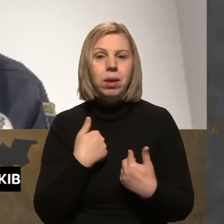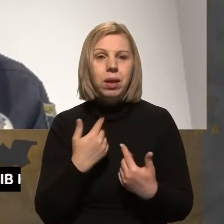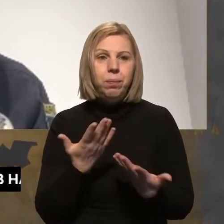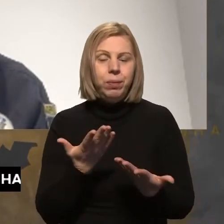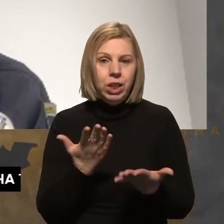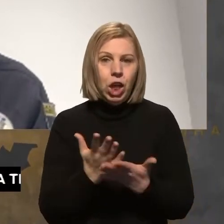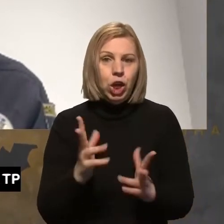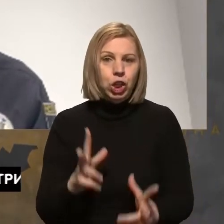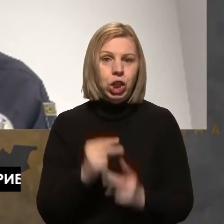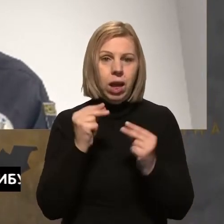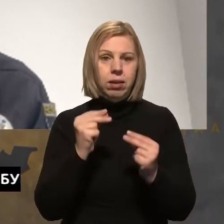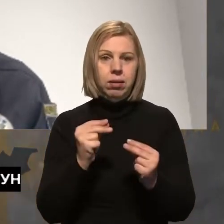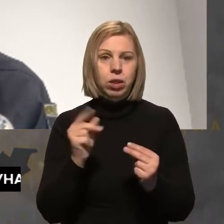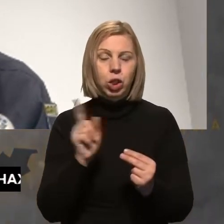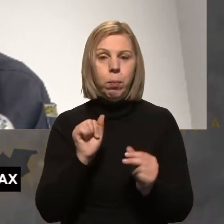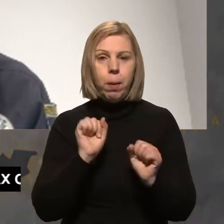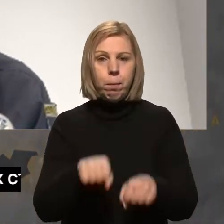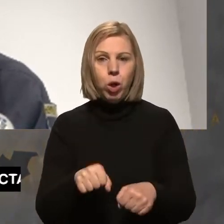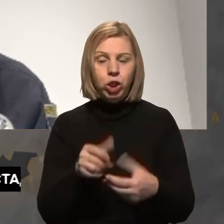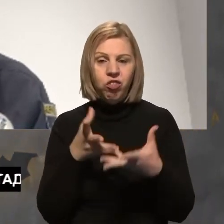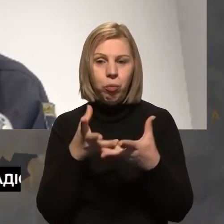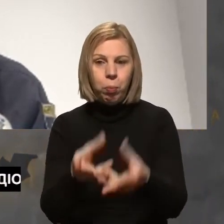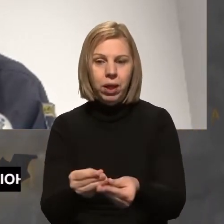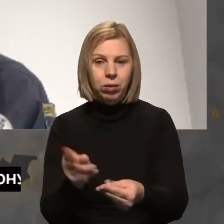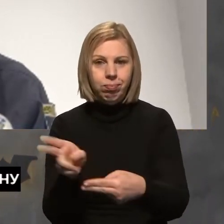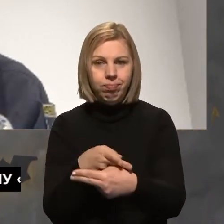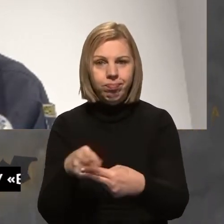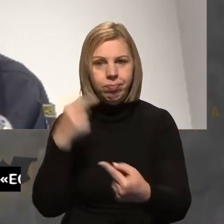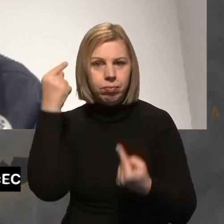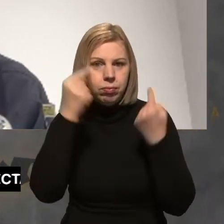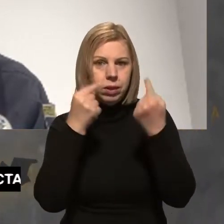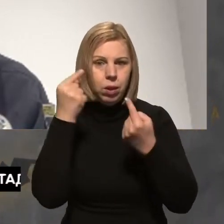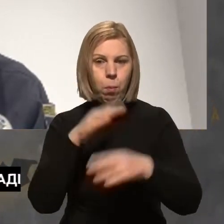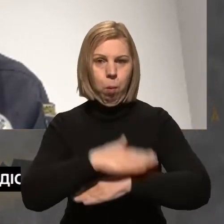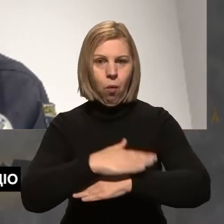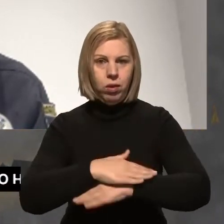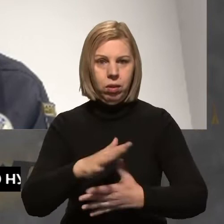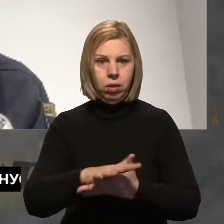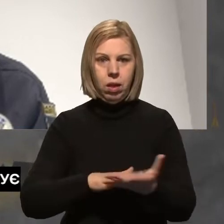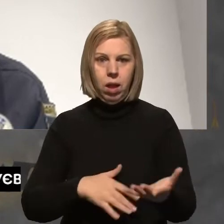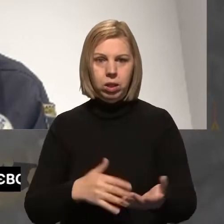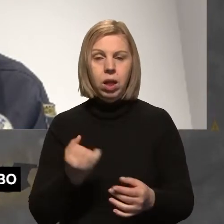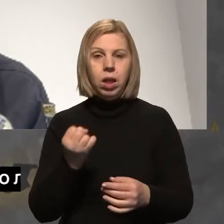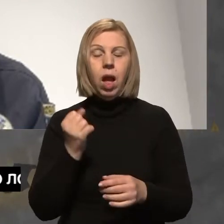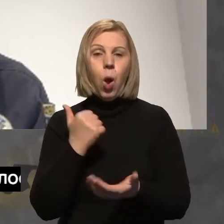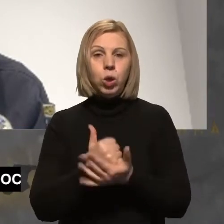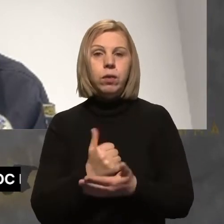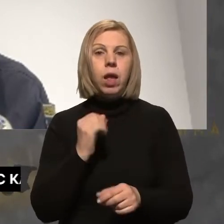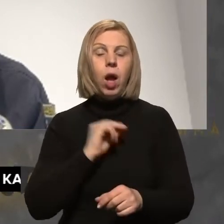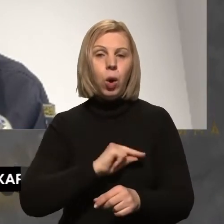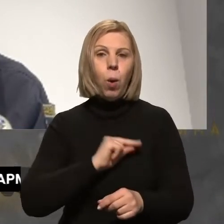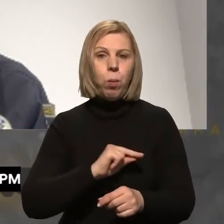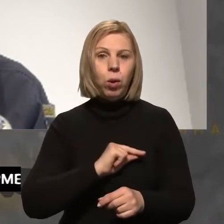великий шанс того, що ми можемо влинути на їхню поведінку в подальшому. Так. Тут основна робота якраз